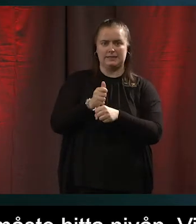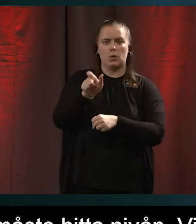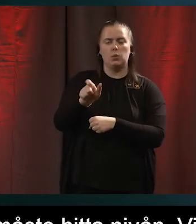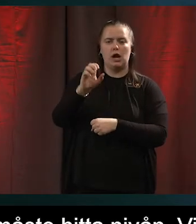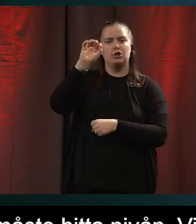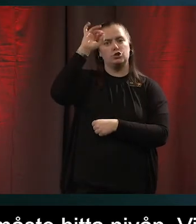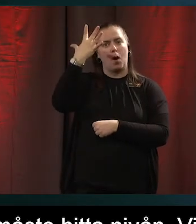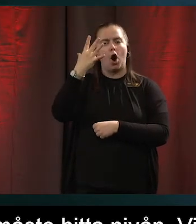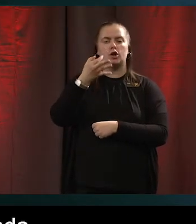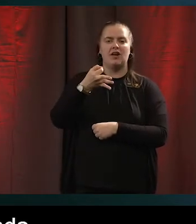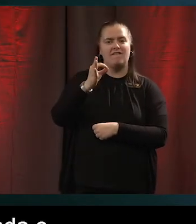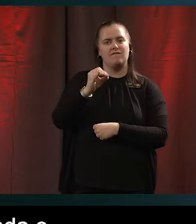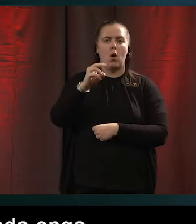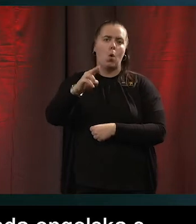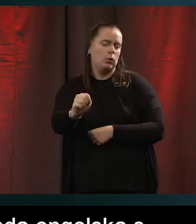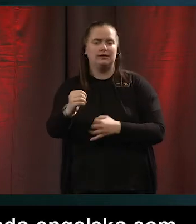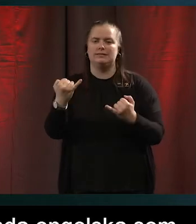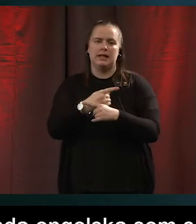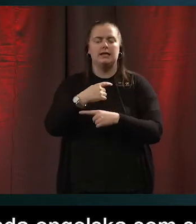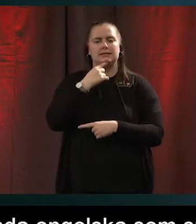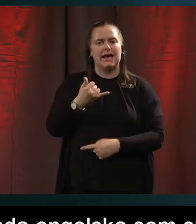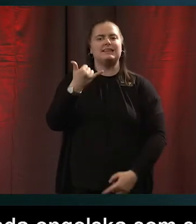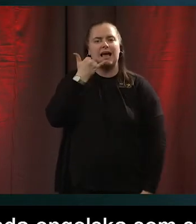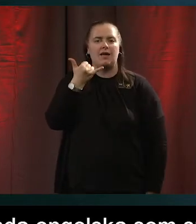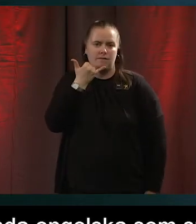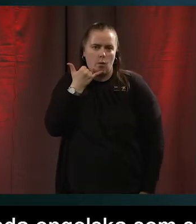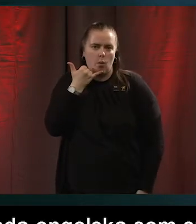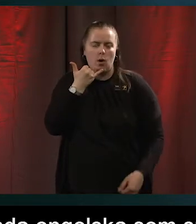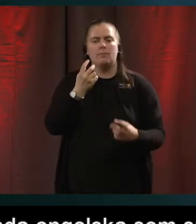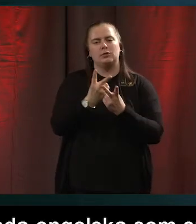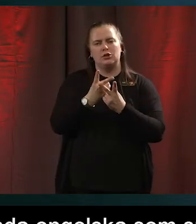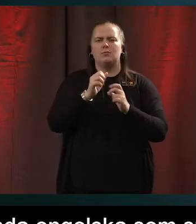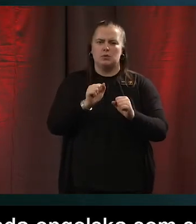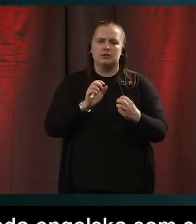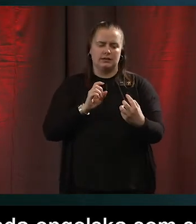Telefon får man använda istället. Så det gäller verkligen att nå målgruppen där den är.